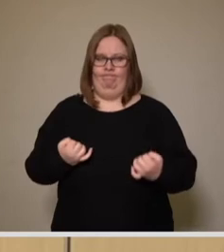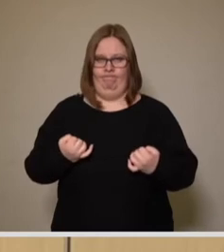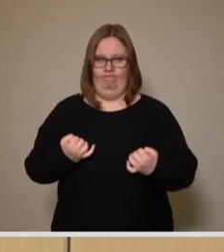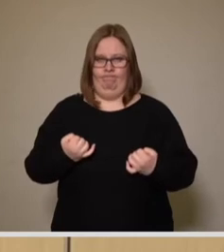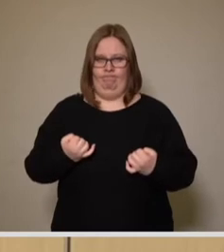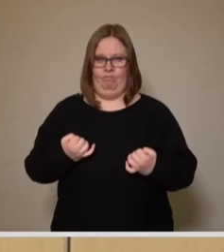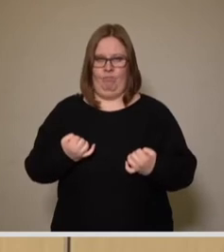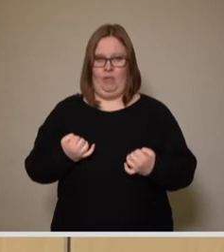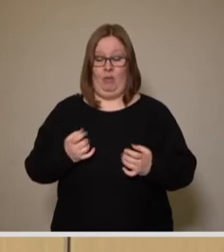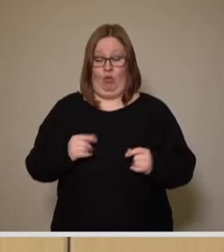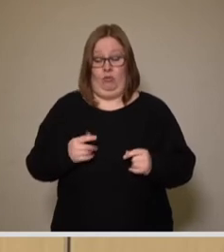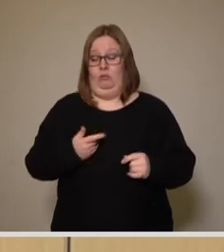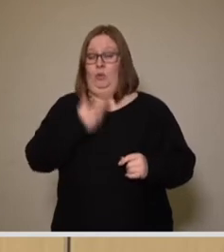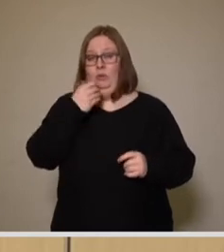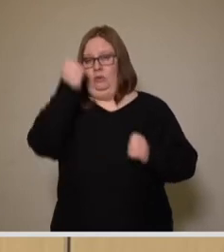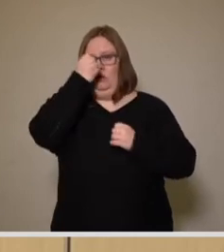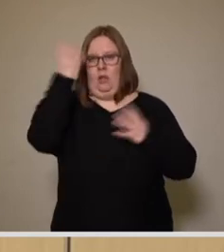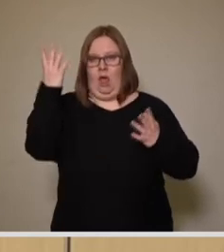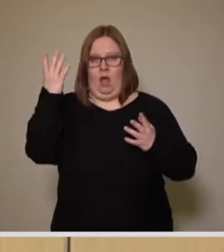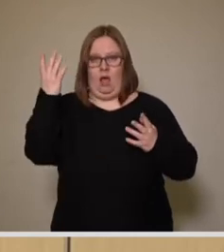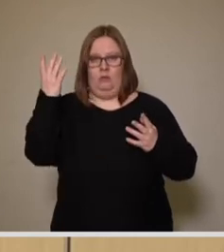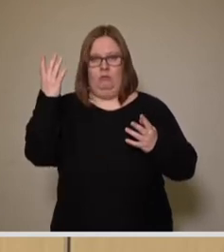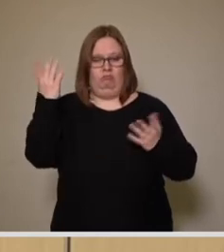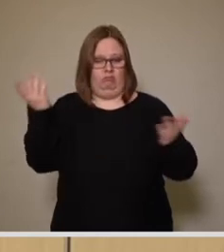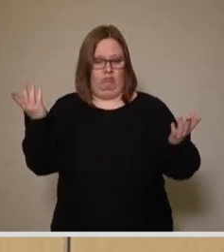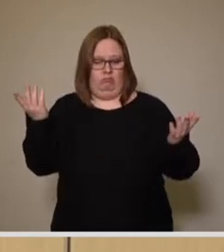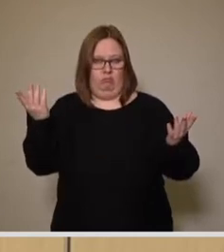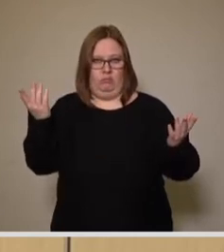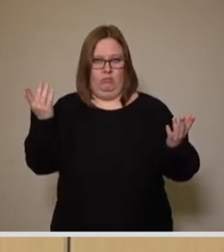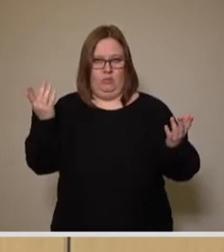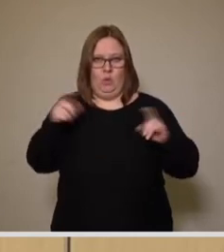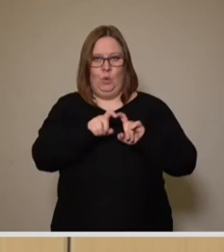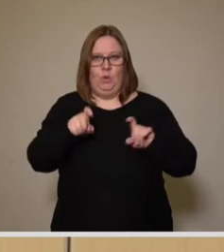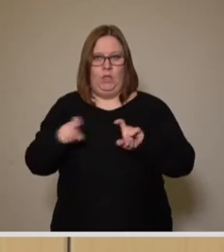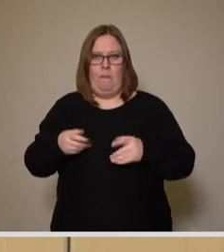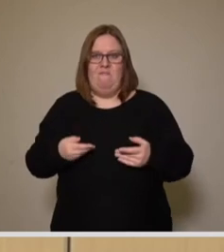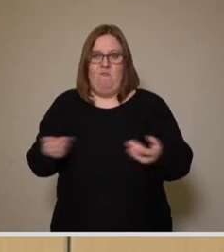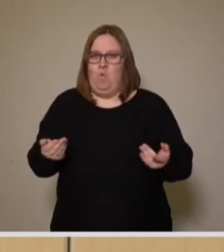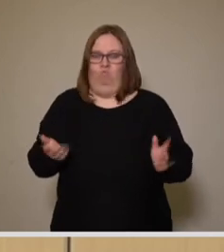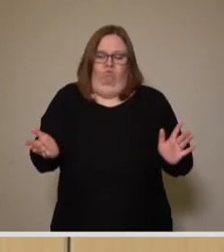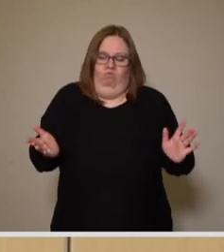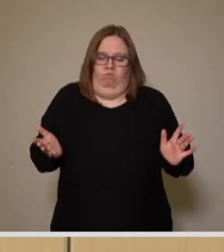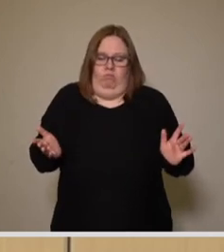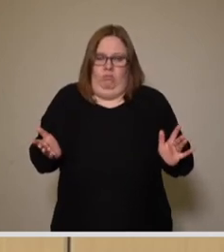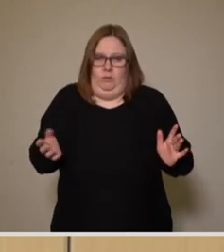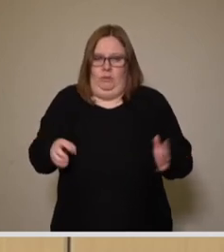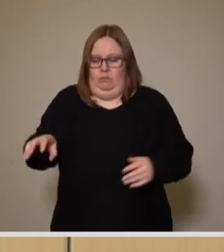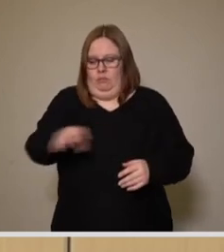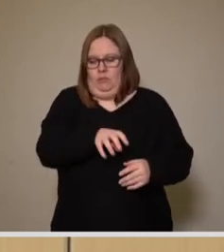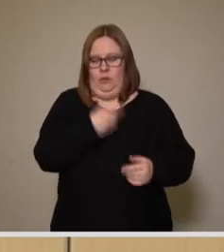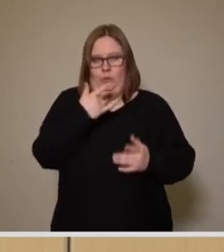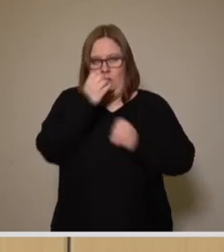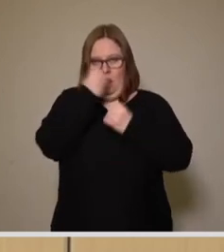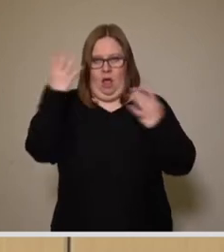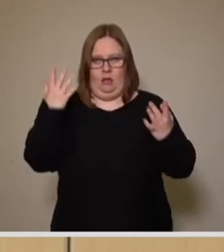weil nicht erfasst wird, wo die einzelnen Unternehmen räumlich angesiedelt sind und